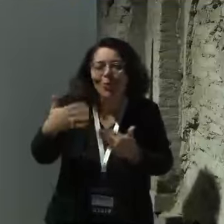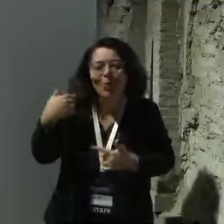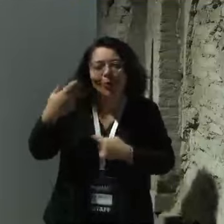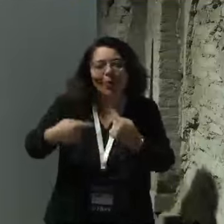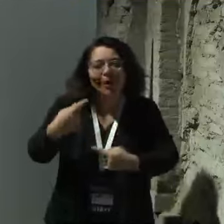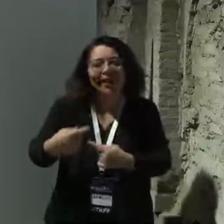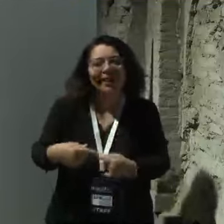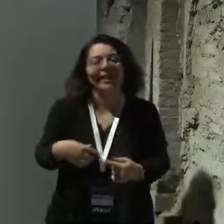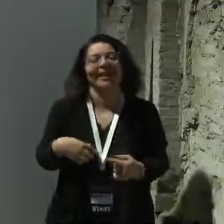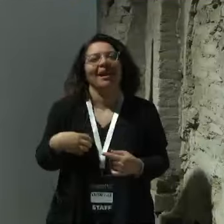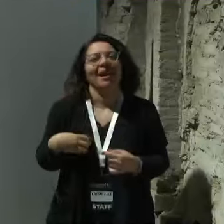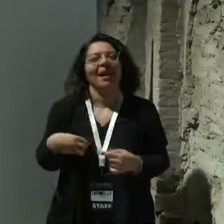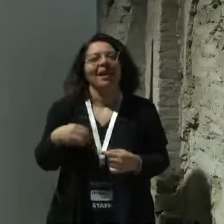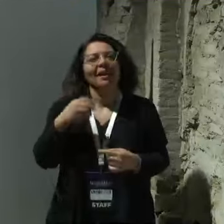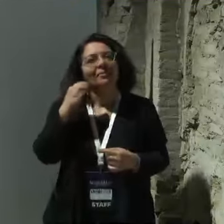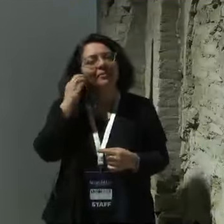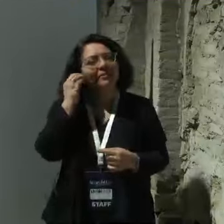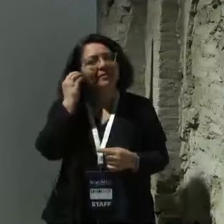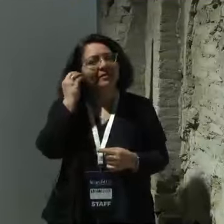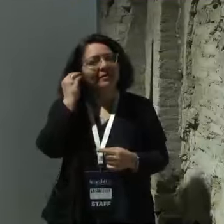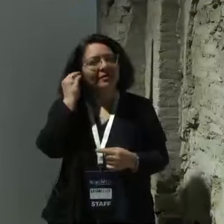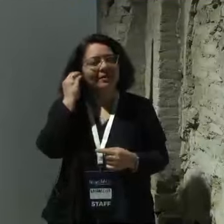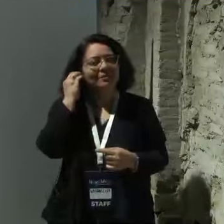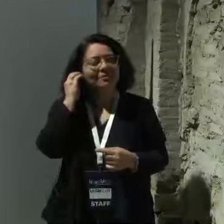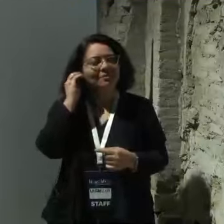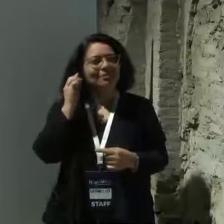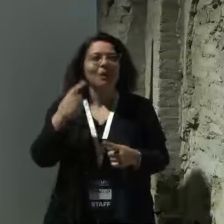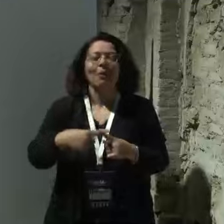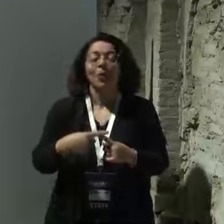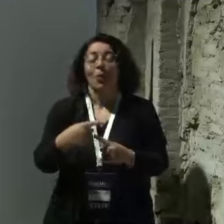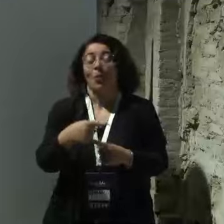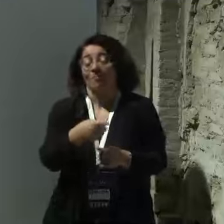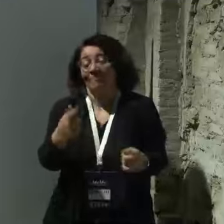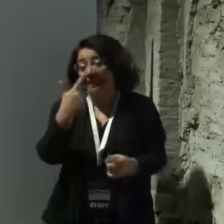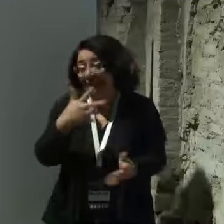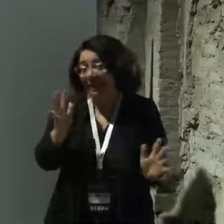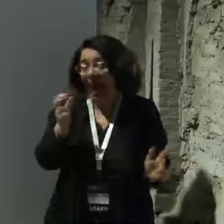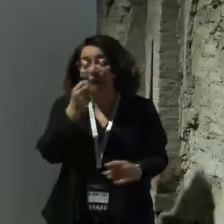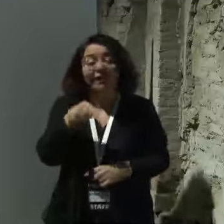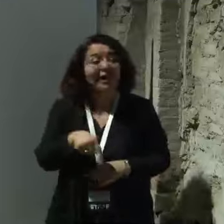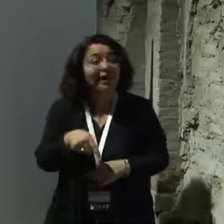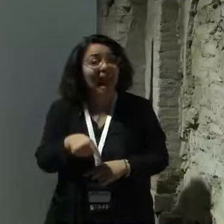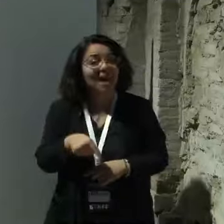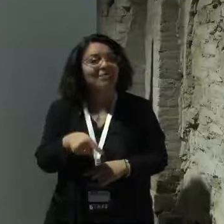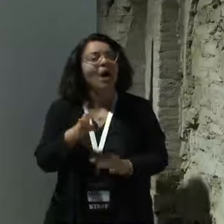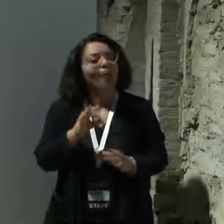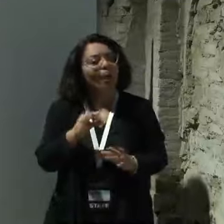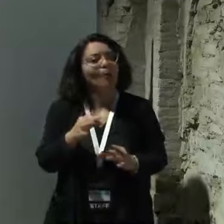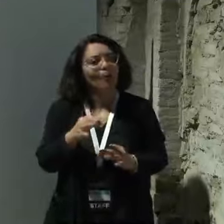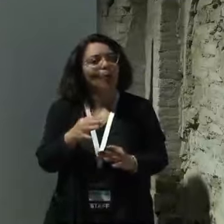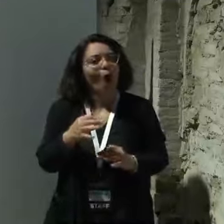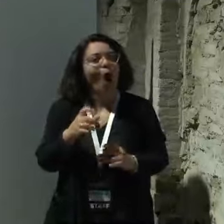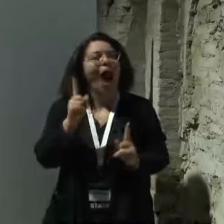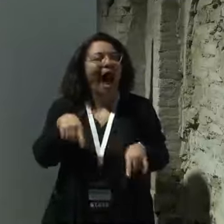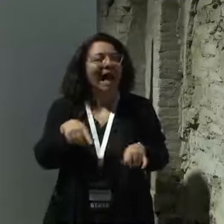del rinascimento ma dovreste ricordare che Firenze ha sostanzialmente ospitato anche Leonardo